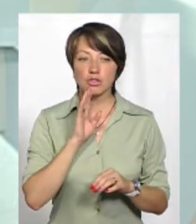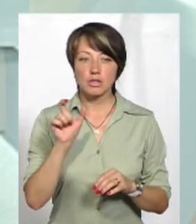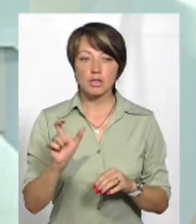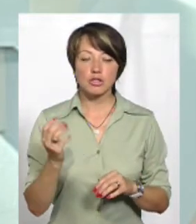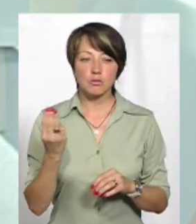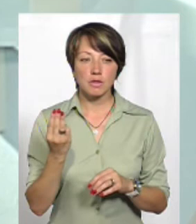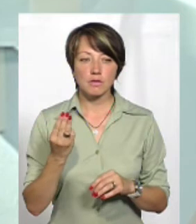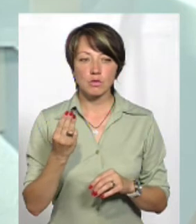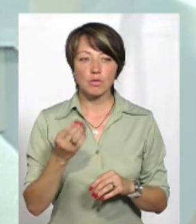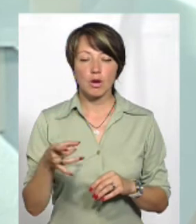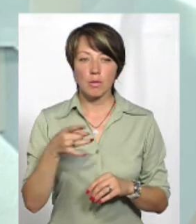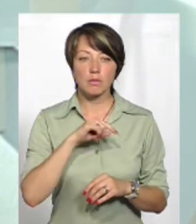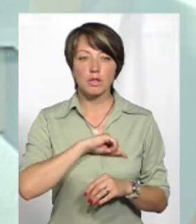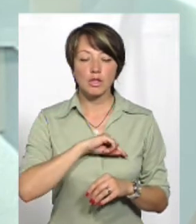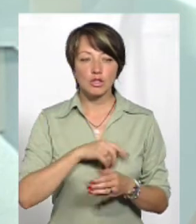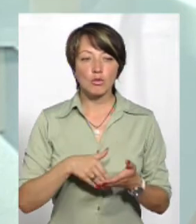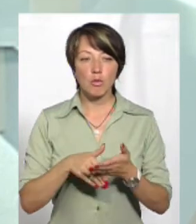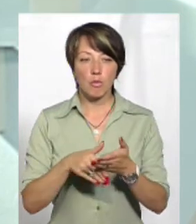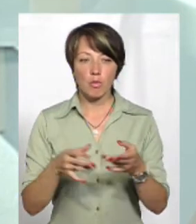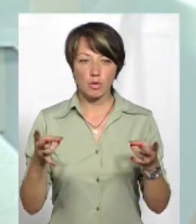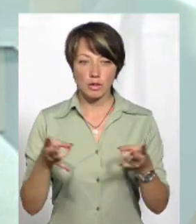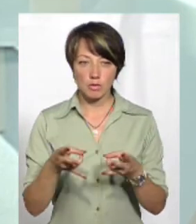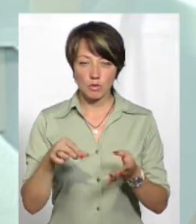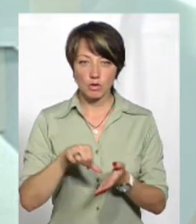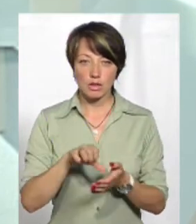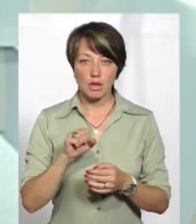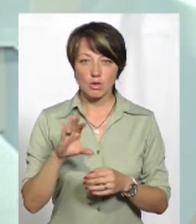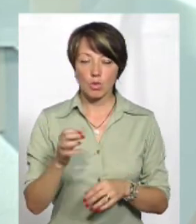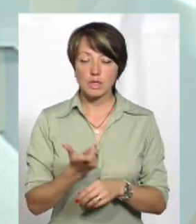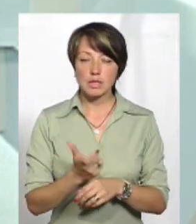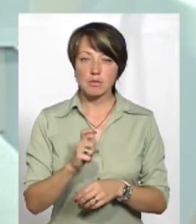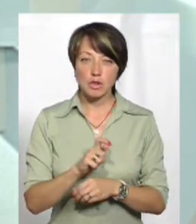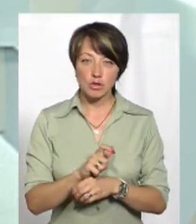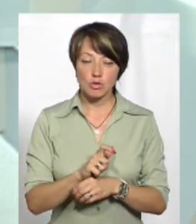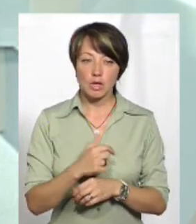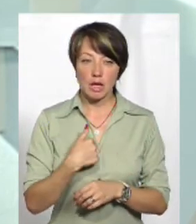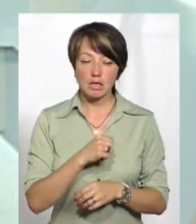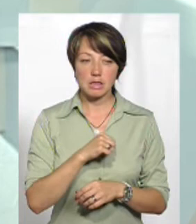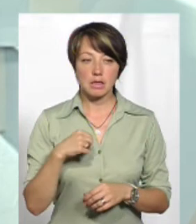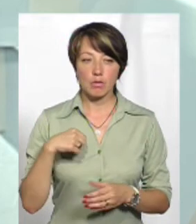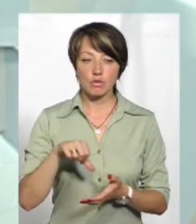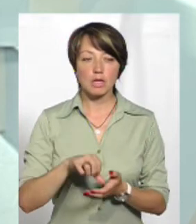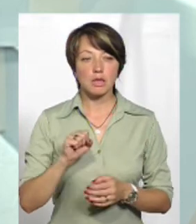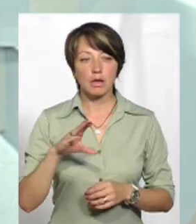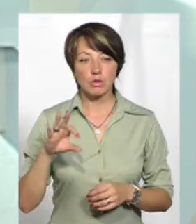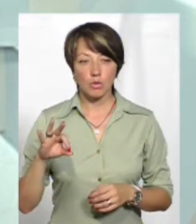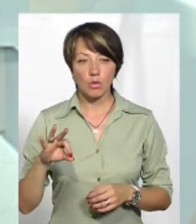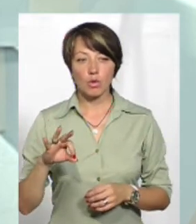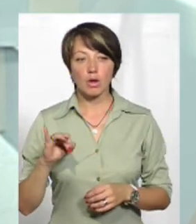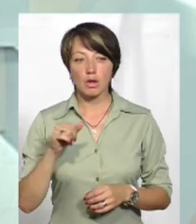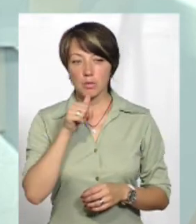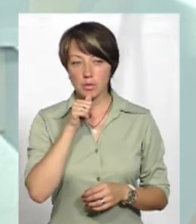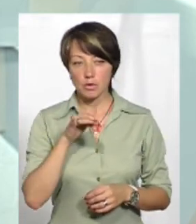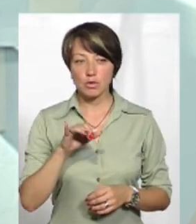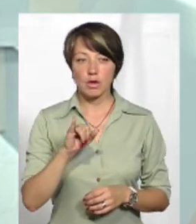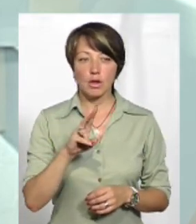району, на те, що психологічна допомога потрібна учасникам АТО. Здебільшого, я сам учасник АТО і пройшов в